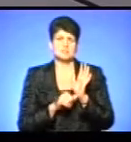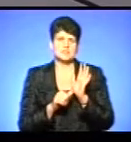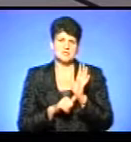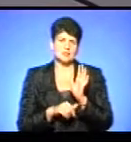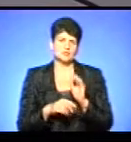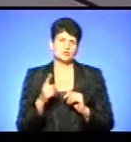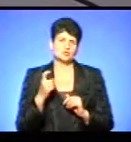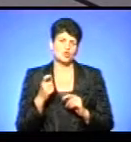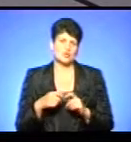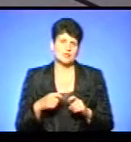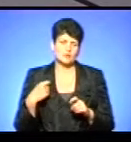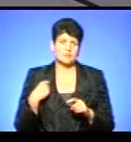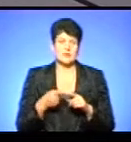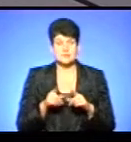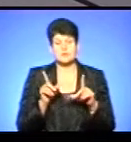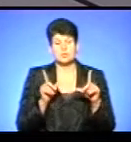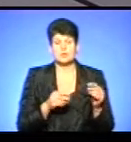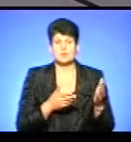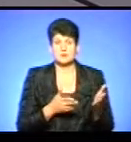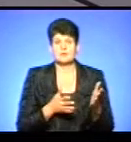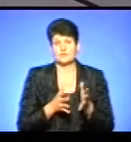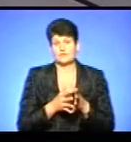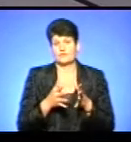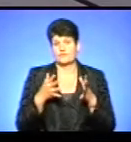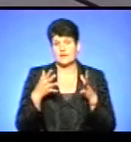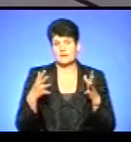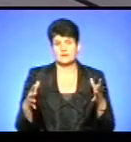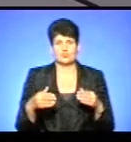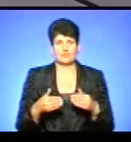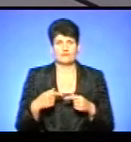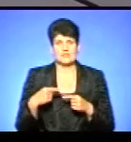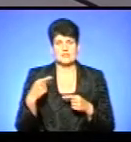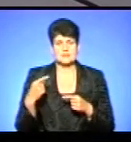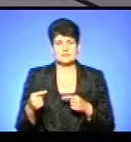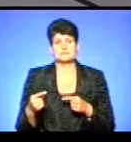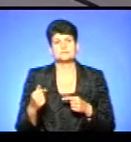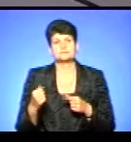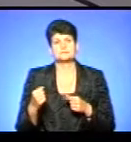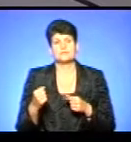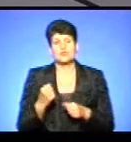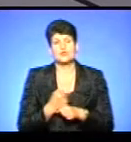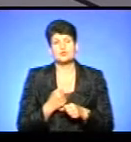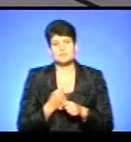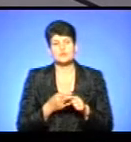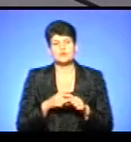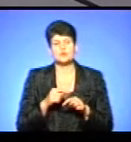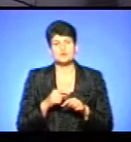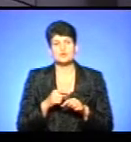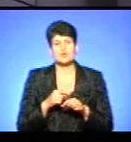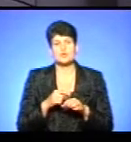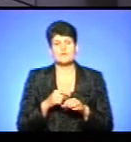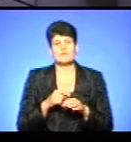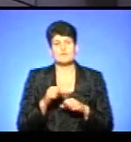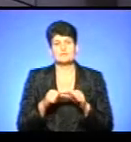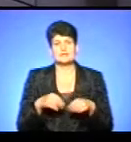сотні кілометрів, а оце проїхав таку скаженну відстань. І розробники цього велосипеду, вони нам дали,